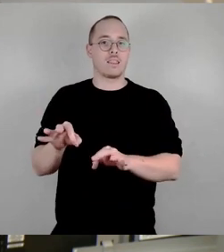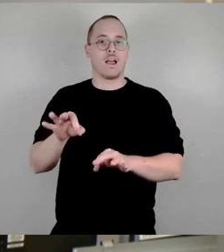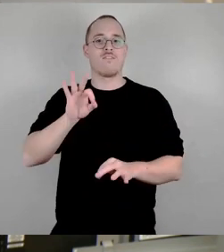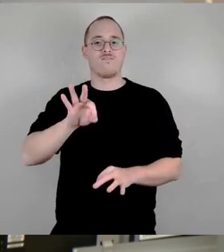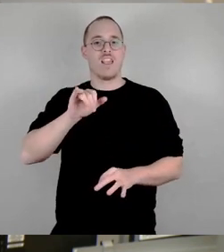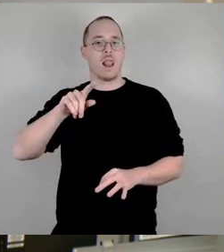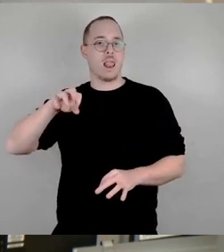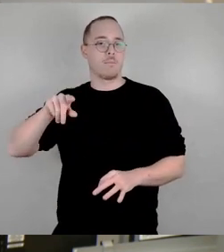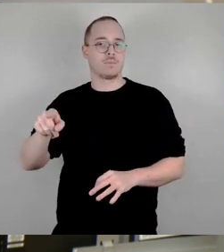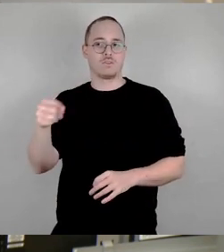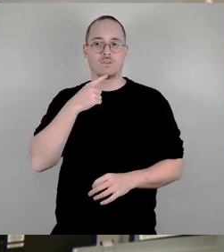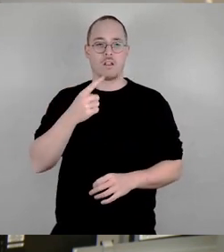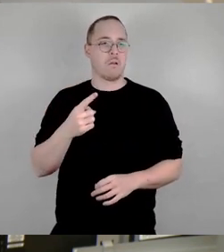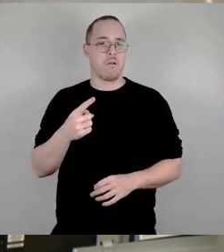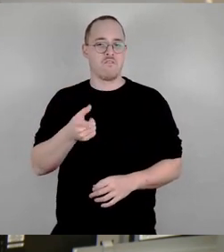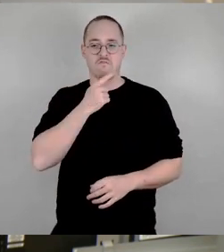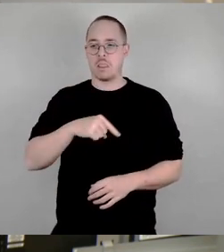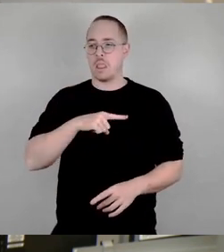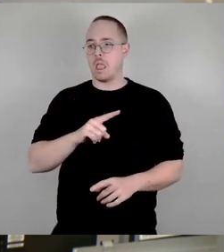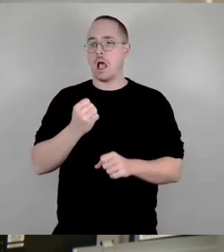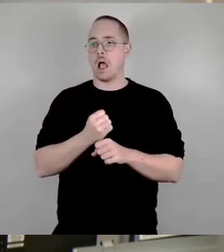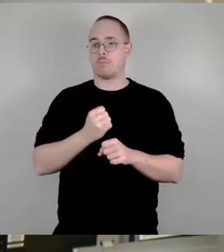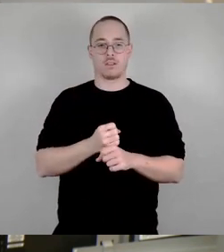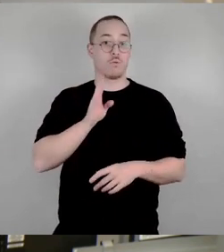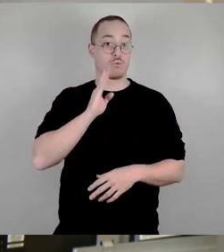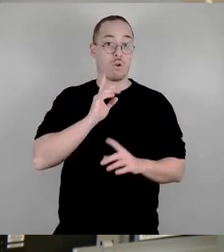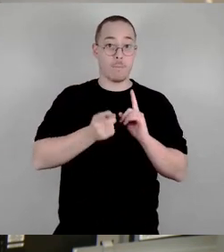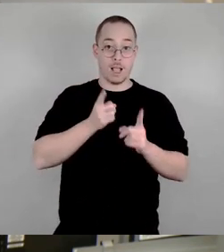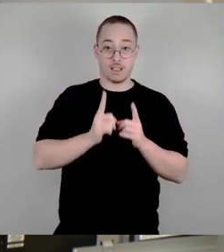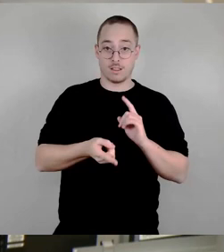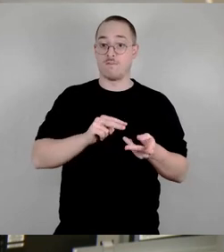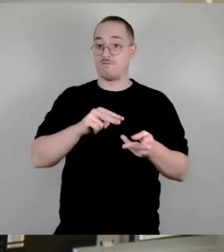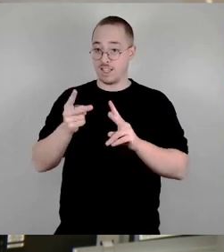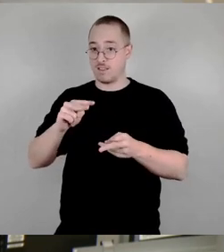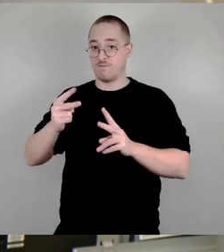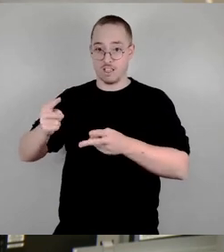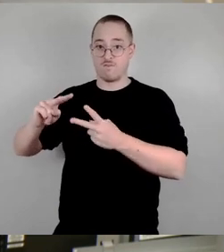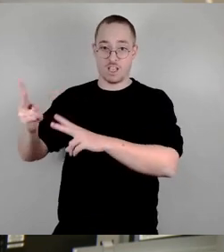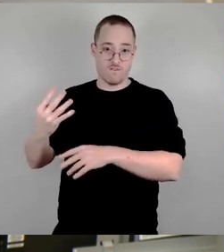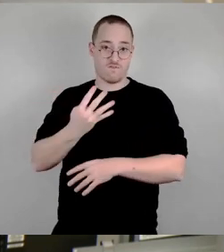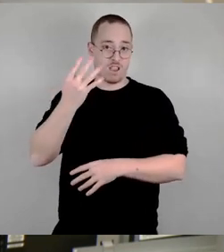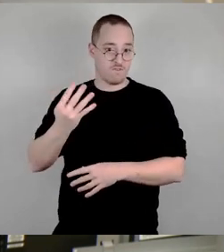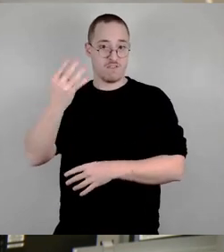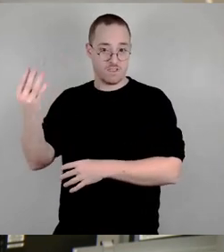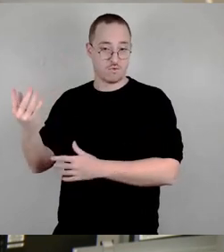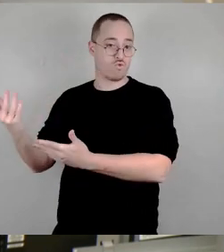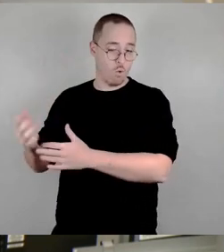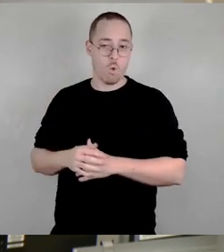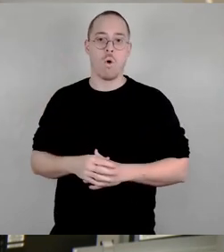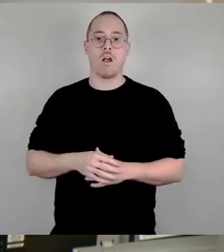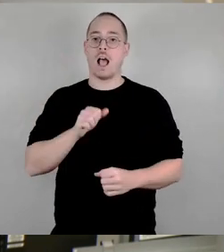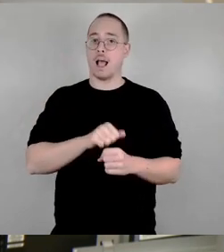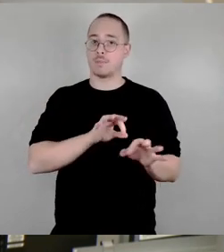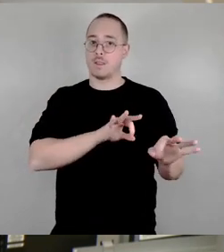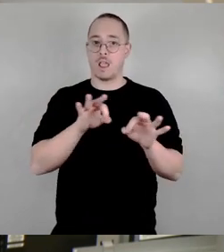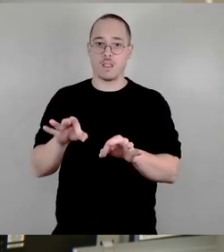Denn anstatt zum Beispiel den Beschwerden über den alle Regeln missachtenden Mongo mit der Bongo nachzugehen und den